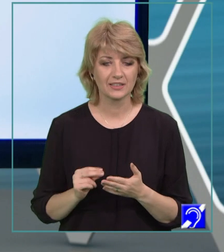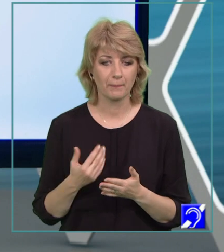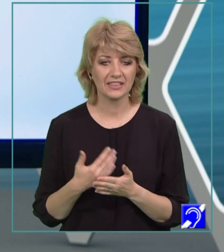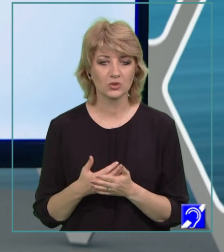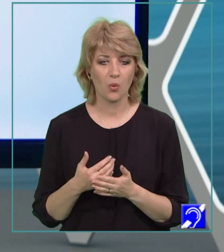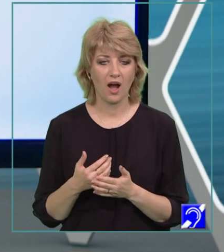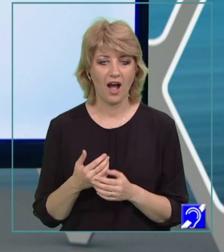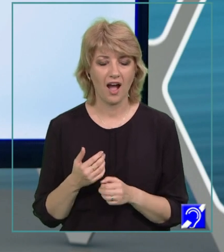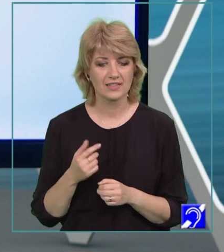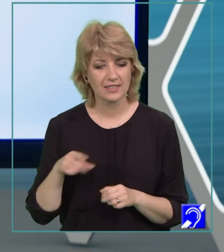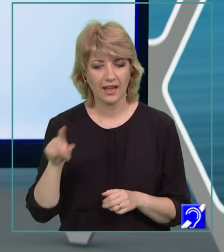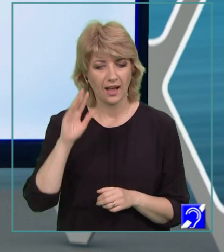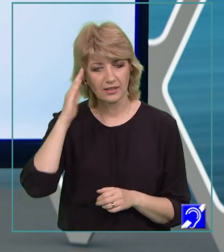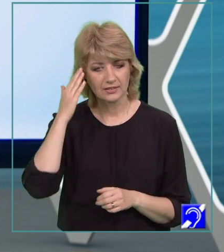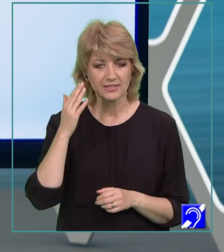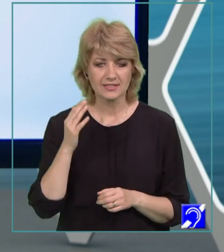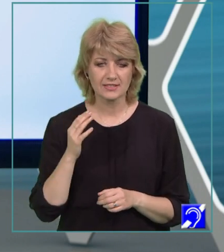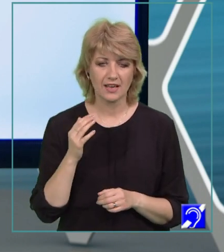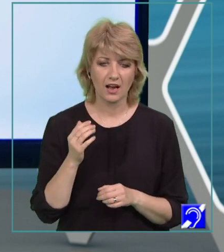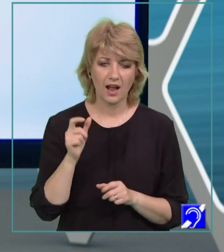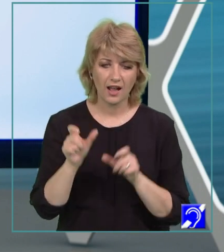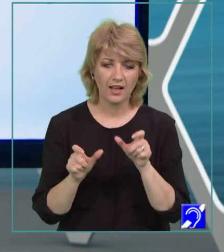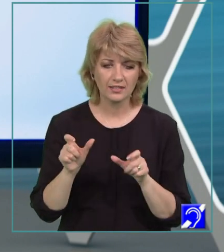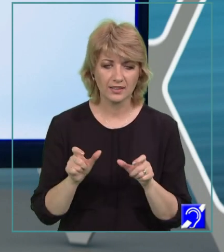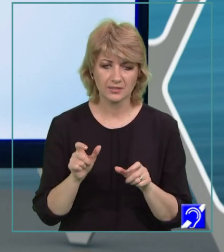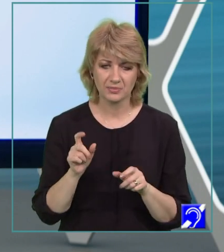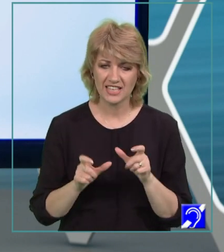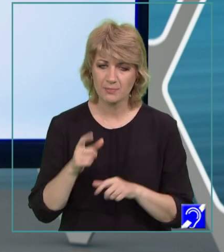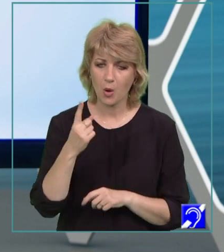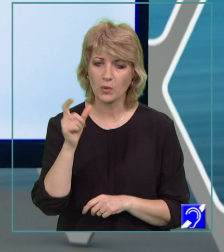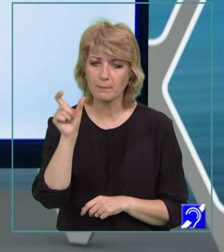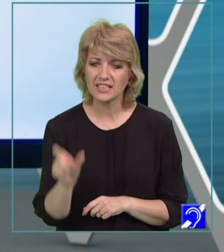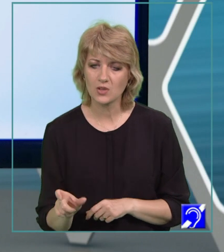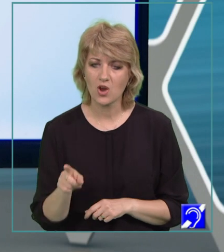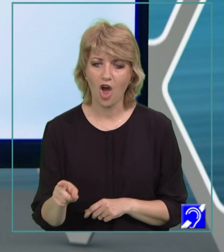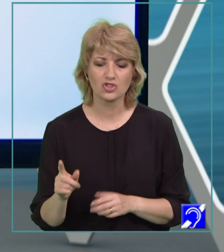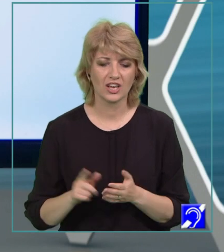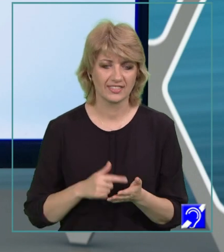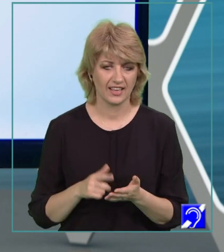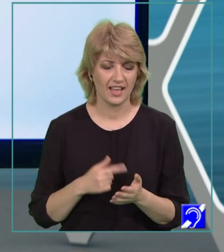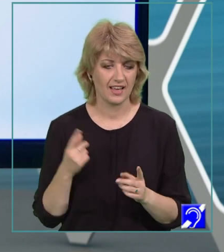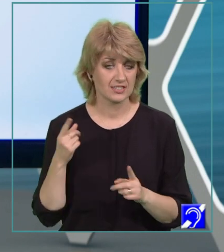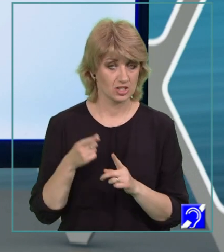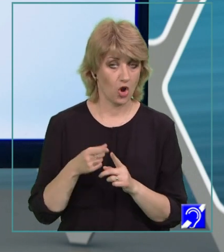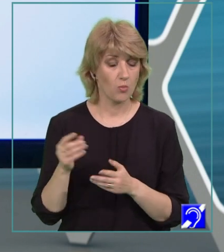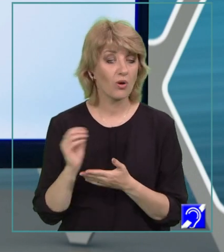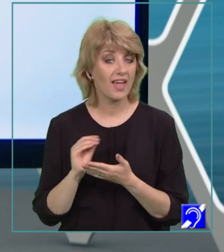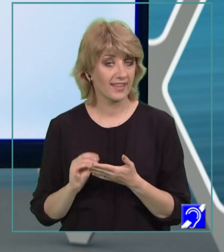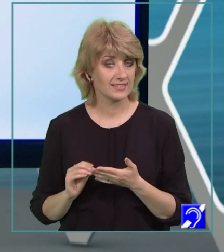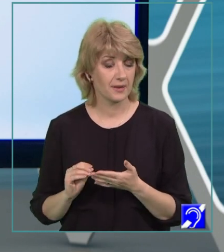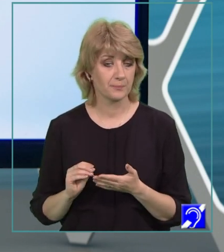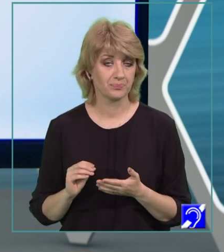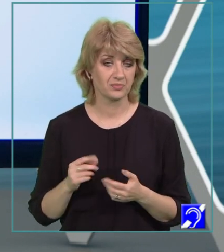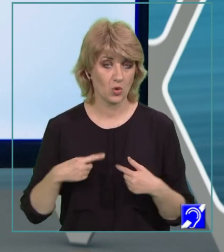ne reaminti să caracterizăm un personaj literar. Prin urmare, scopul lecției noastre este